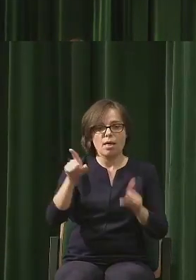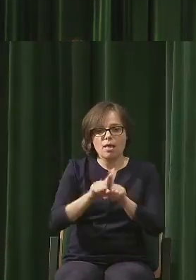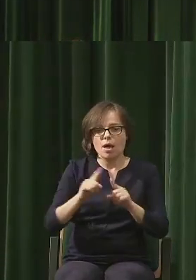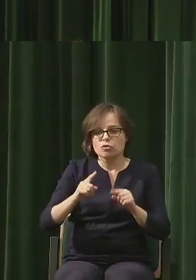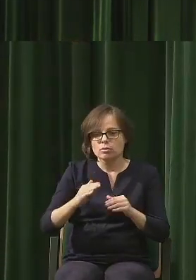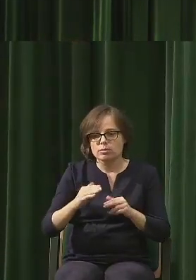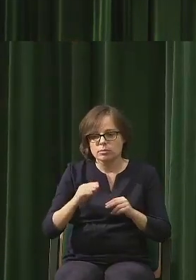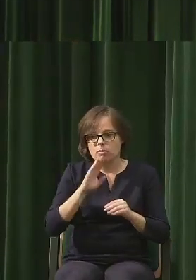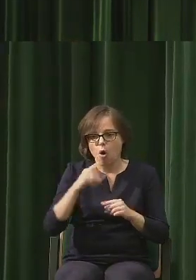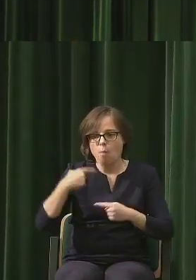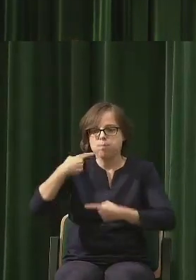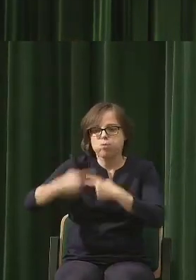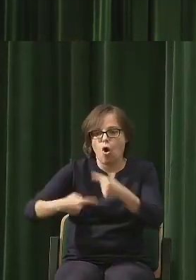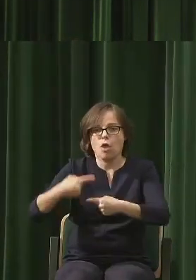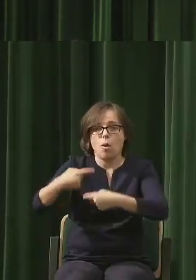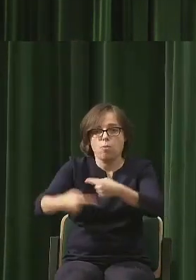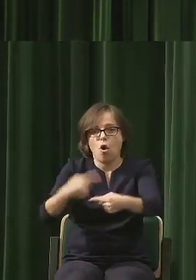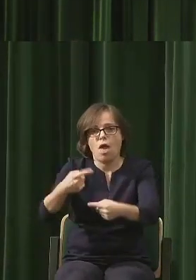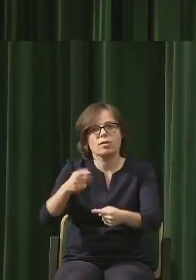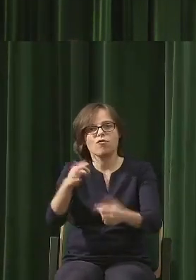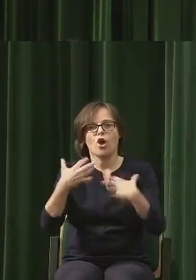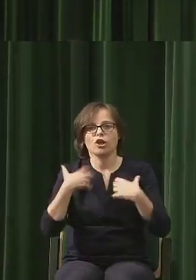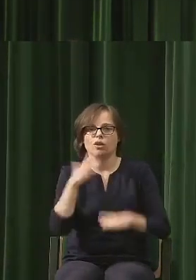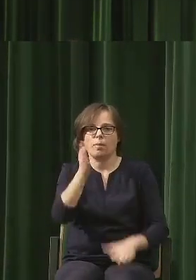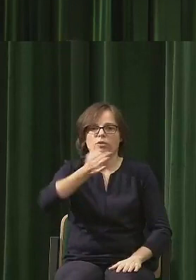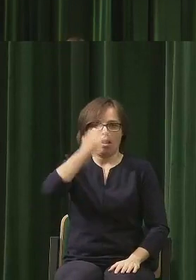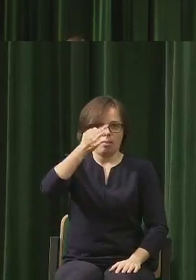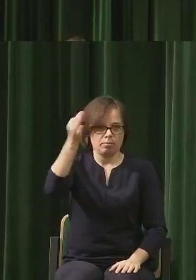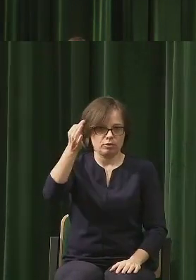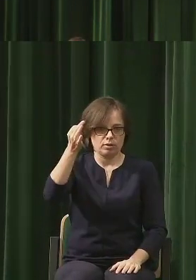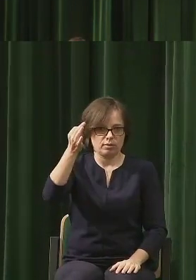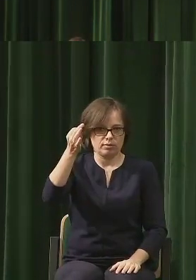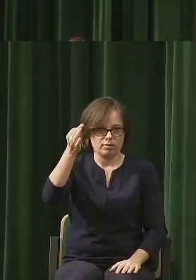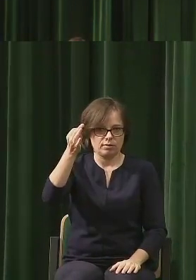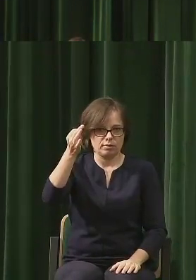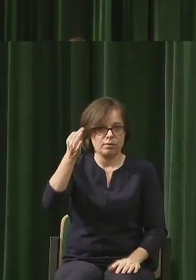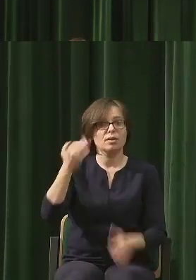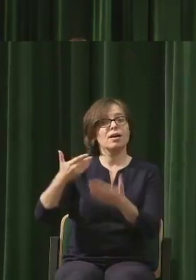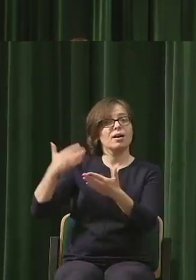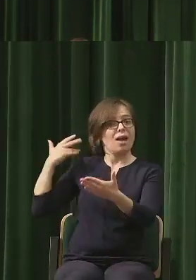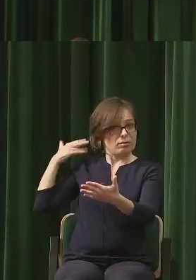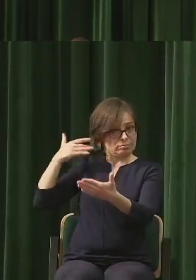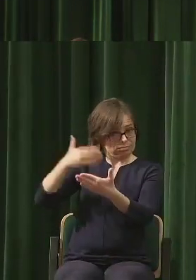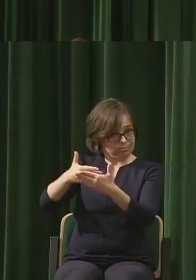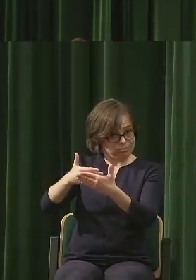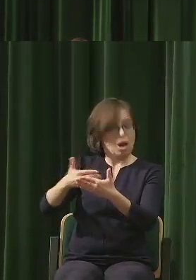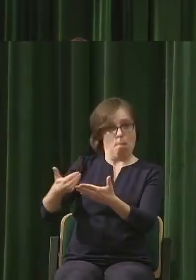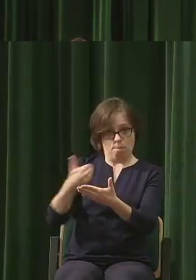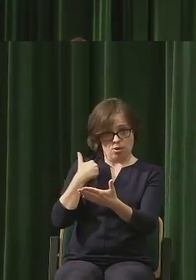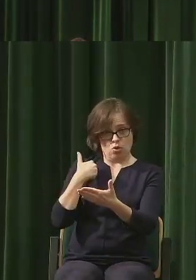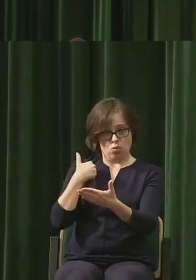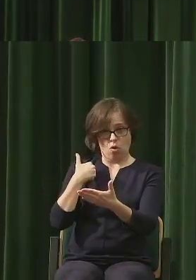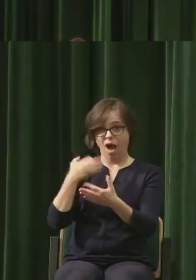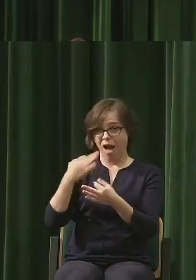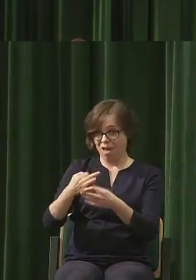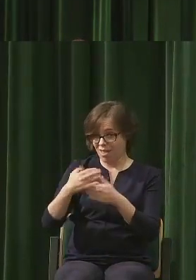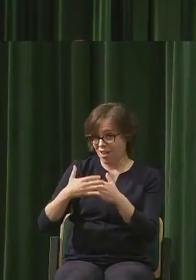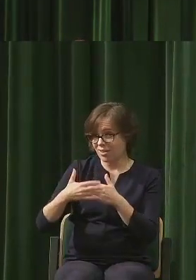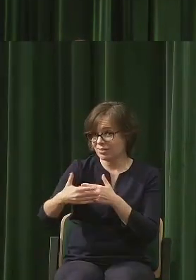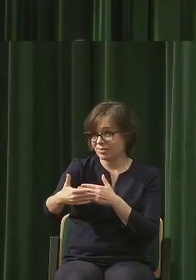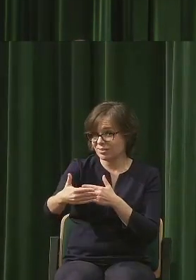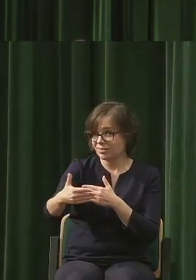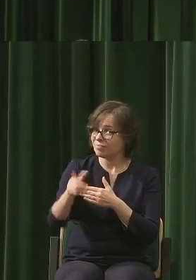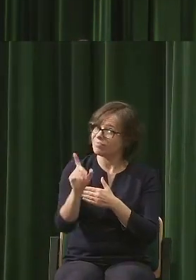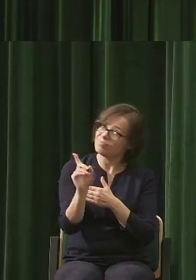będzie miała lepiej od poprzedniej generacji. Do naszych czasów tak było, ale już zdaje się wygląda na to, że już ta